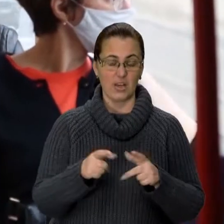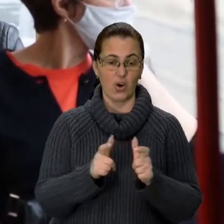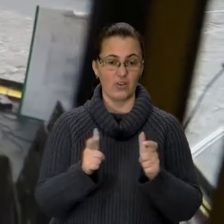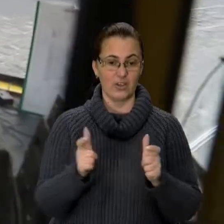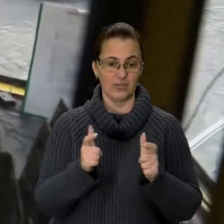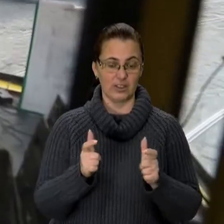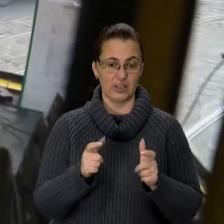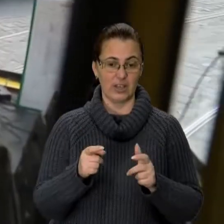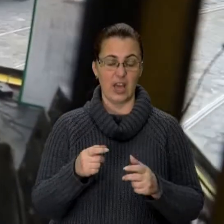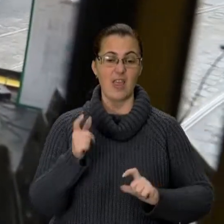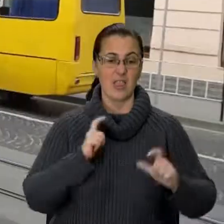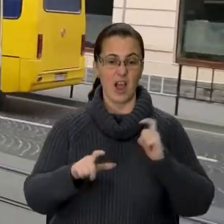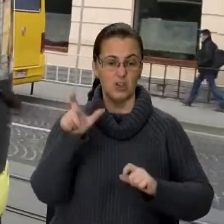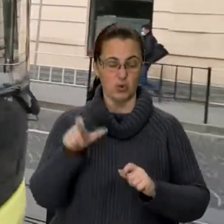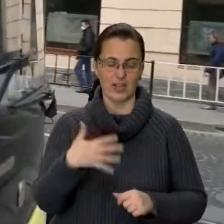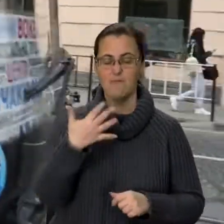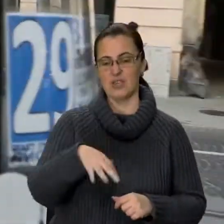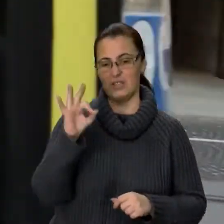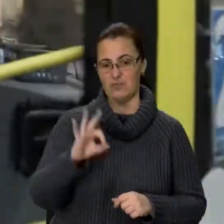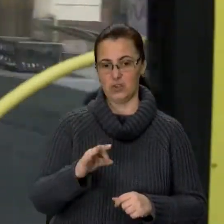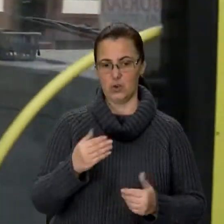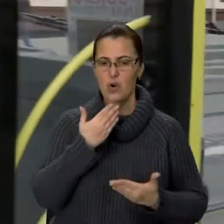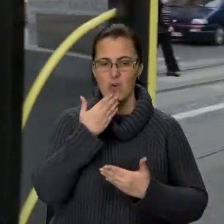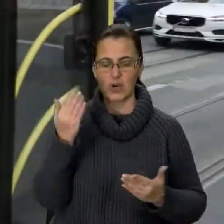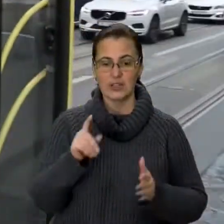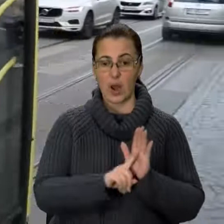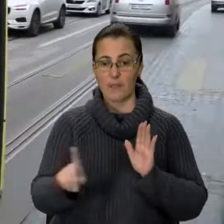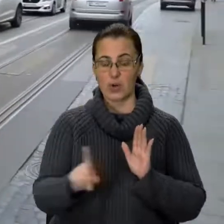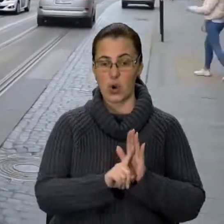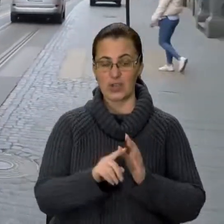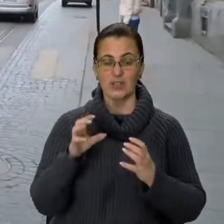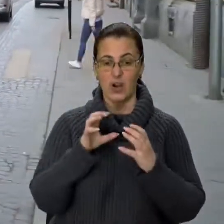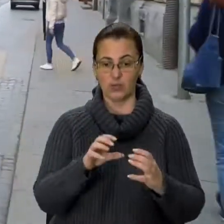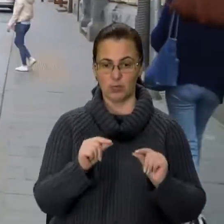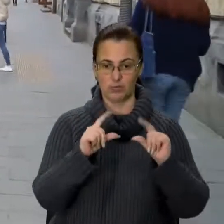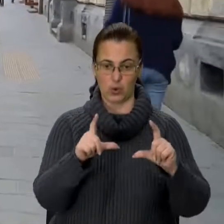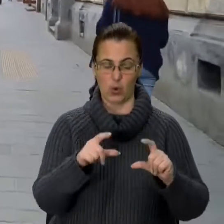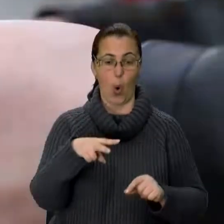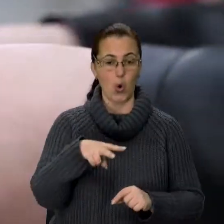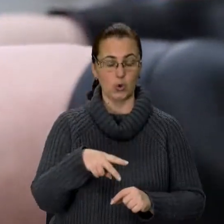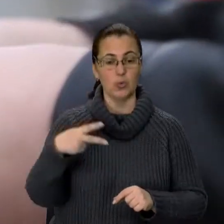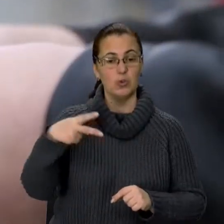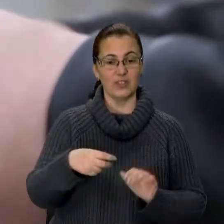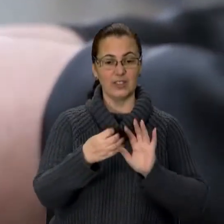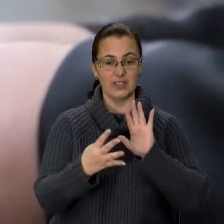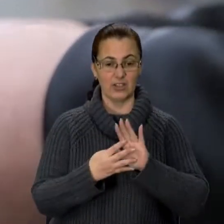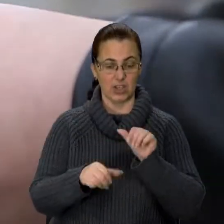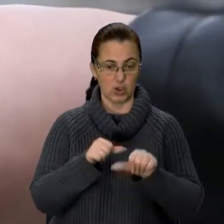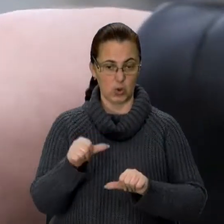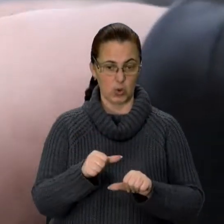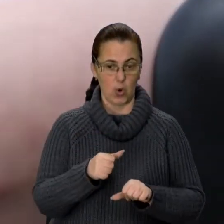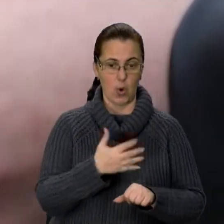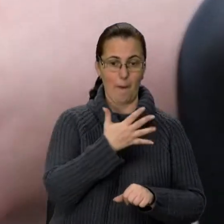традиційно у половину вартості. Нагадаю, в останнє проїзд у львівських маршрутках дорожчав у лютому 2019-го із 5